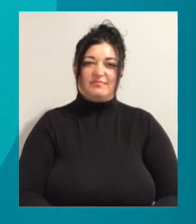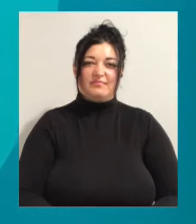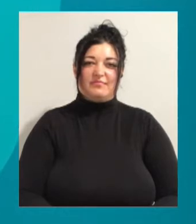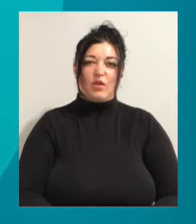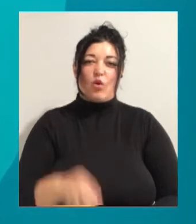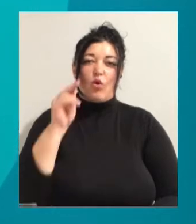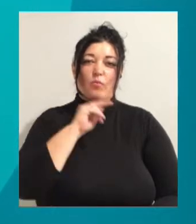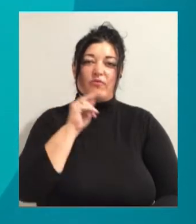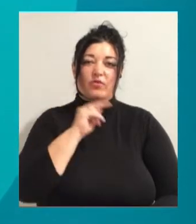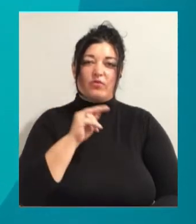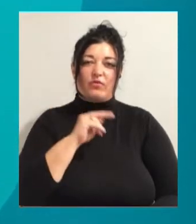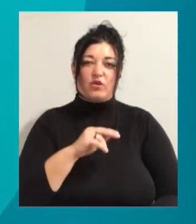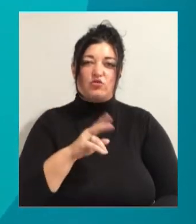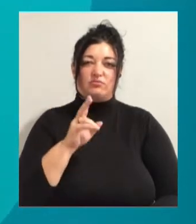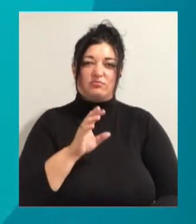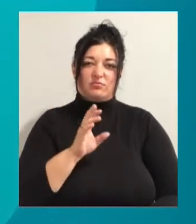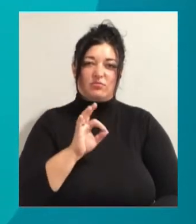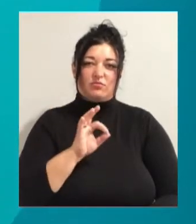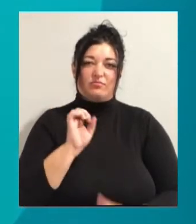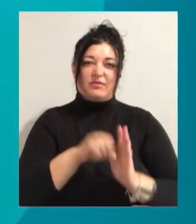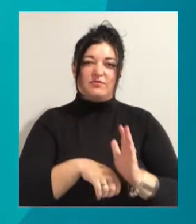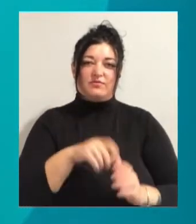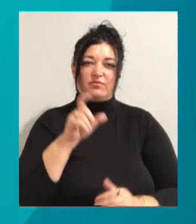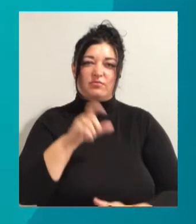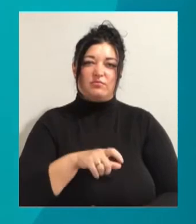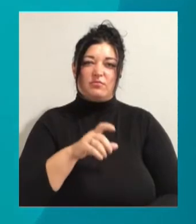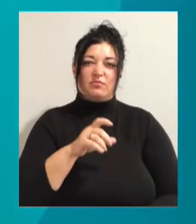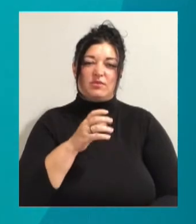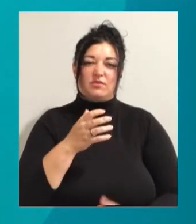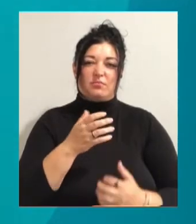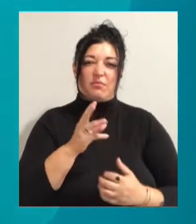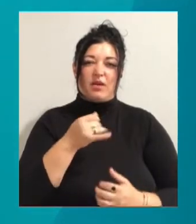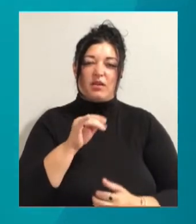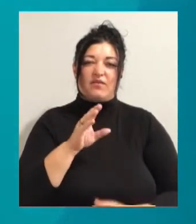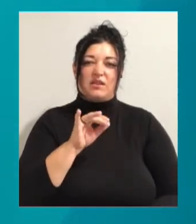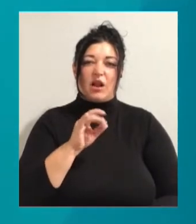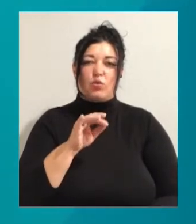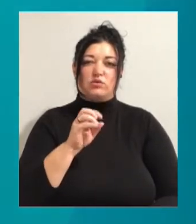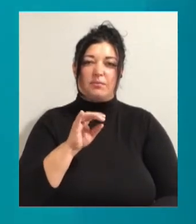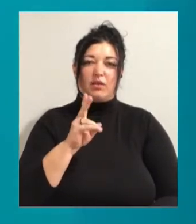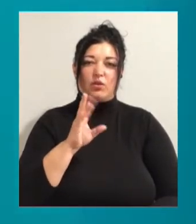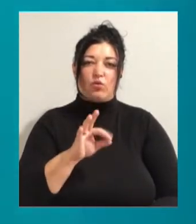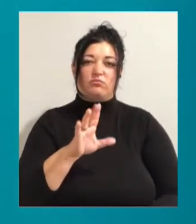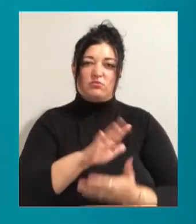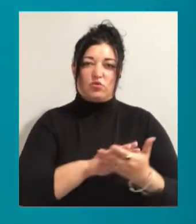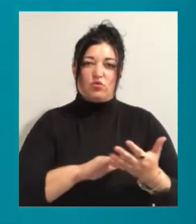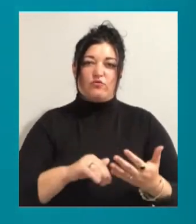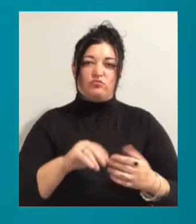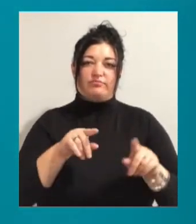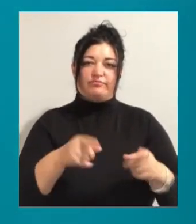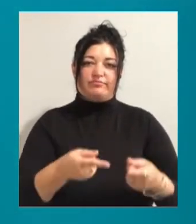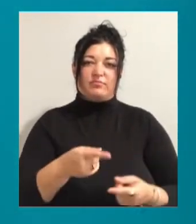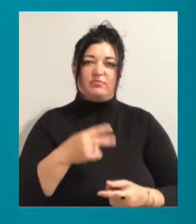Обвинувачуваному замаху на вбивство екс-очільника одеського осередку «Автомайдан» Віталія Устименка подовжили термін тримання під вартою на два